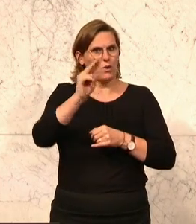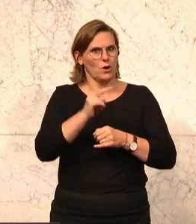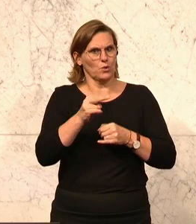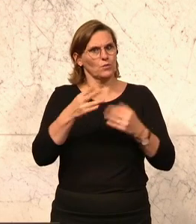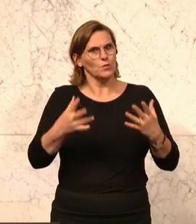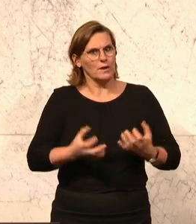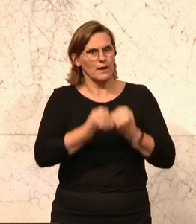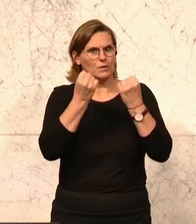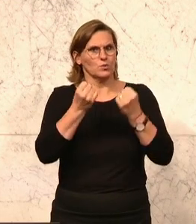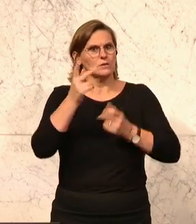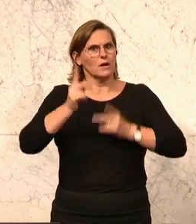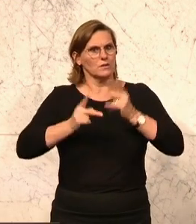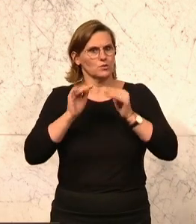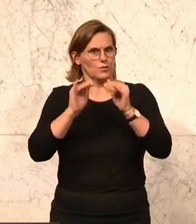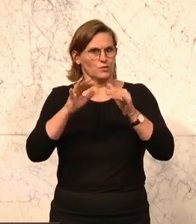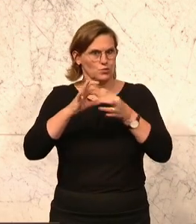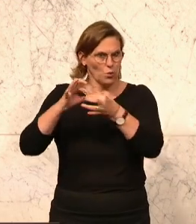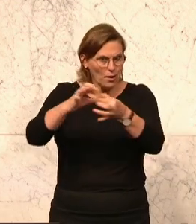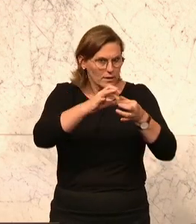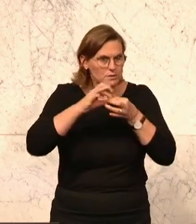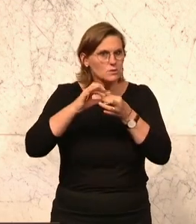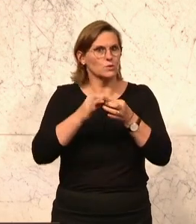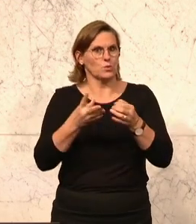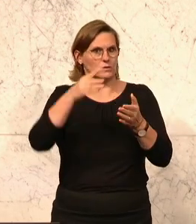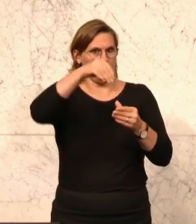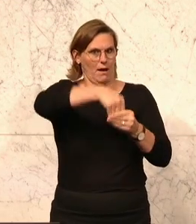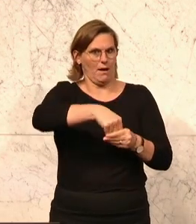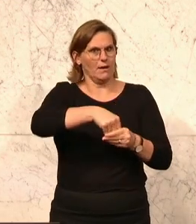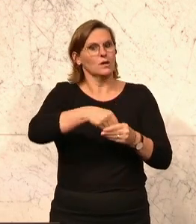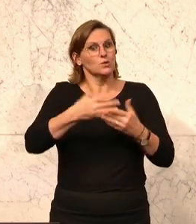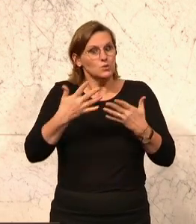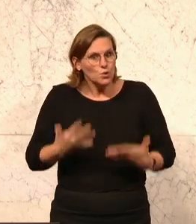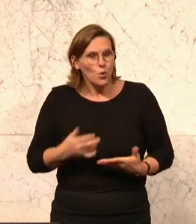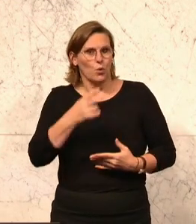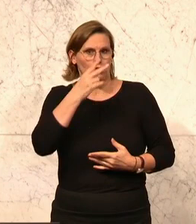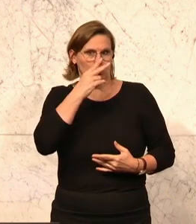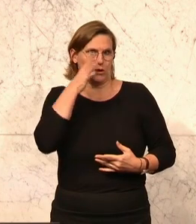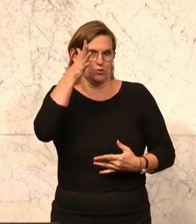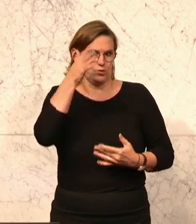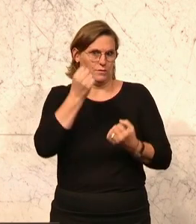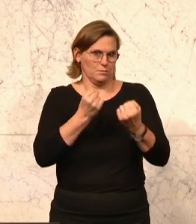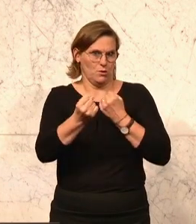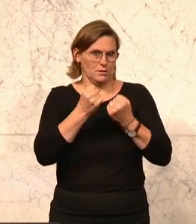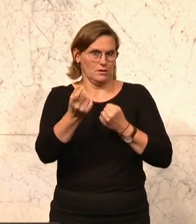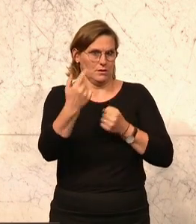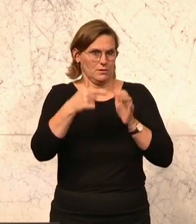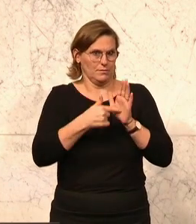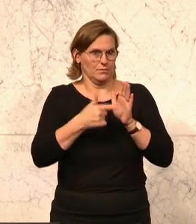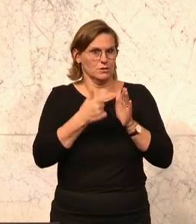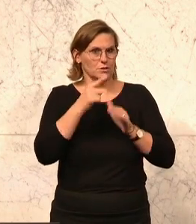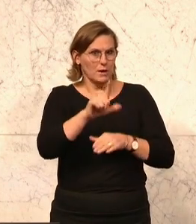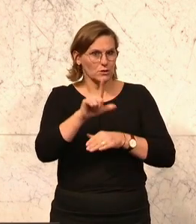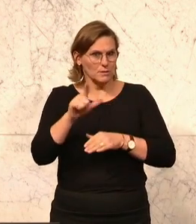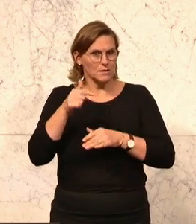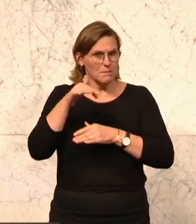Katastrophenschutzorganisationen vermerkt sind. Das ist Zukunftspolitik. Denn das sind die Herausforderungen. 22 Millionen,